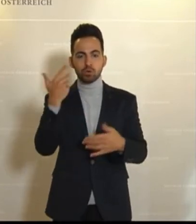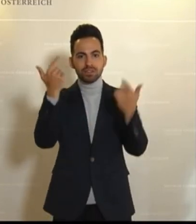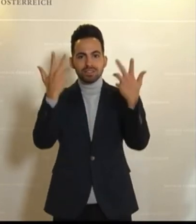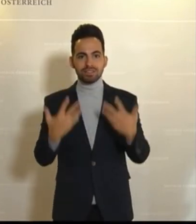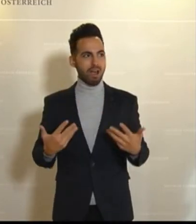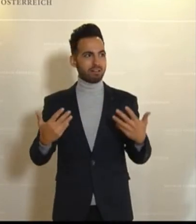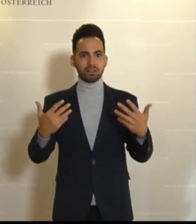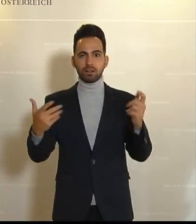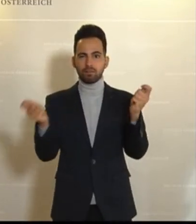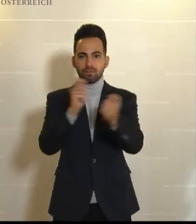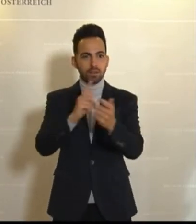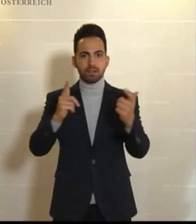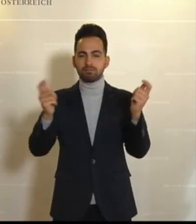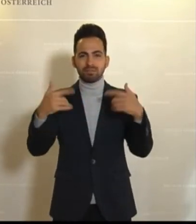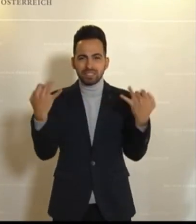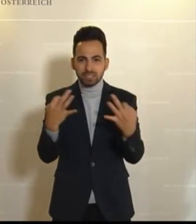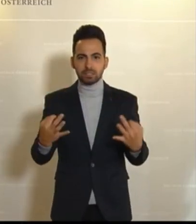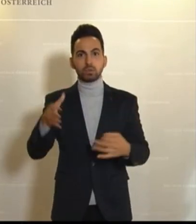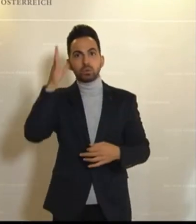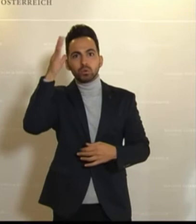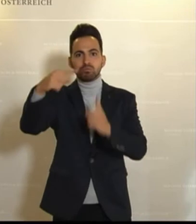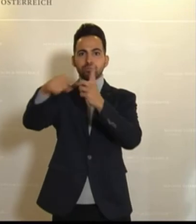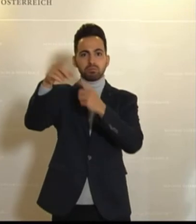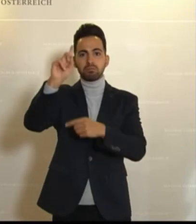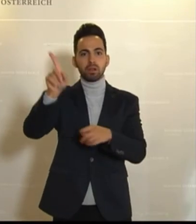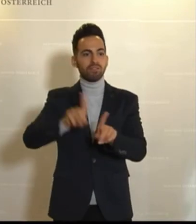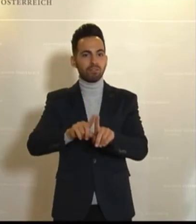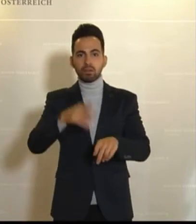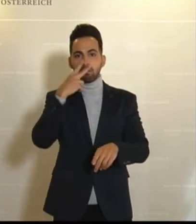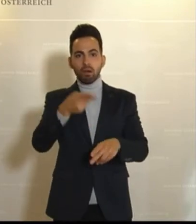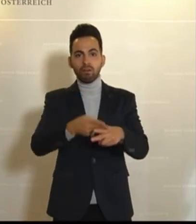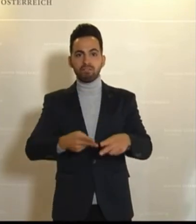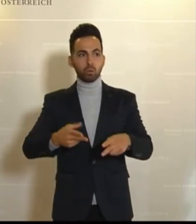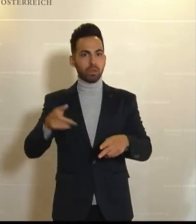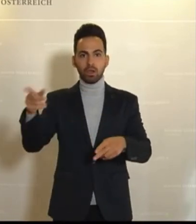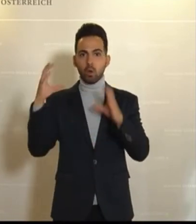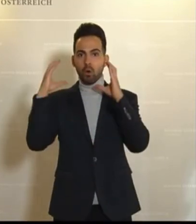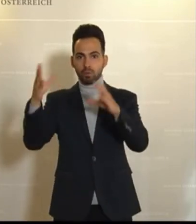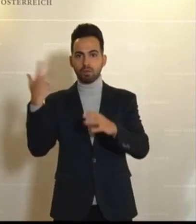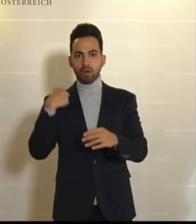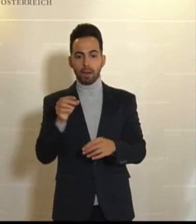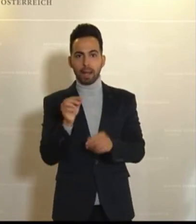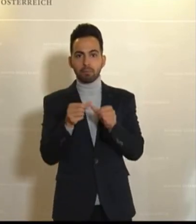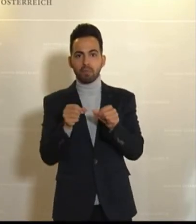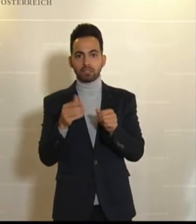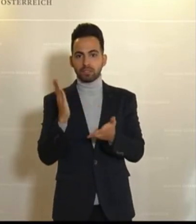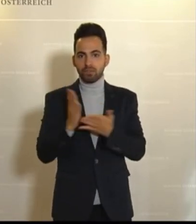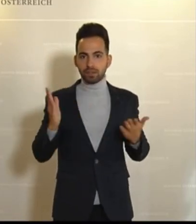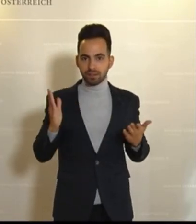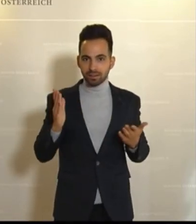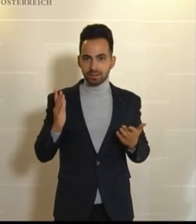Zukunft. Das ist nur ein bisschen ein größeres Pflaster auf die Wunde, die die ÖVP schon seit Dekaden diesem Land